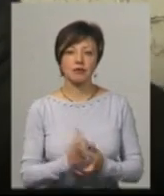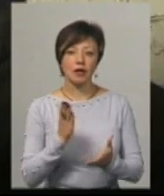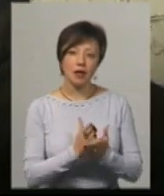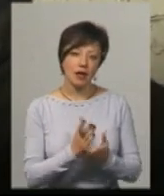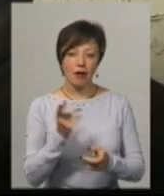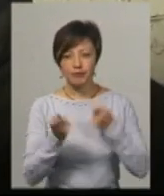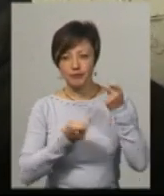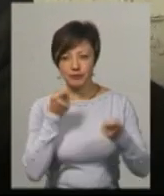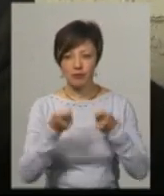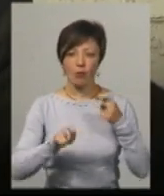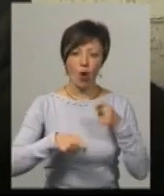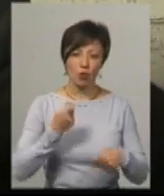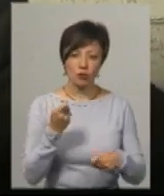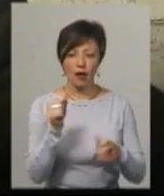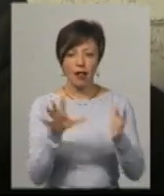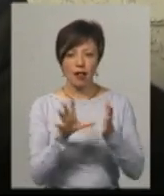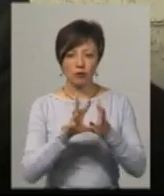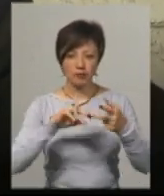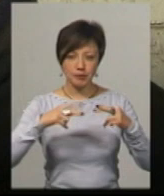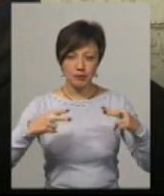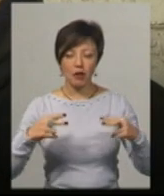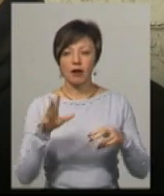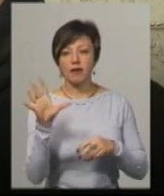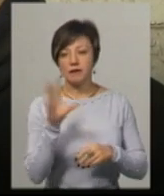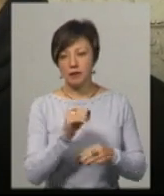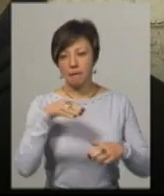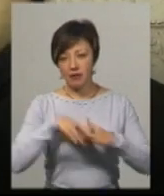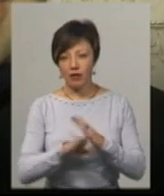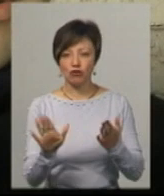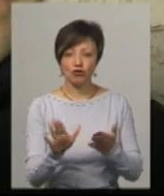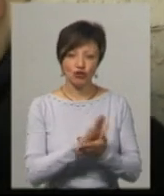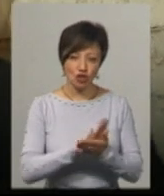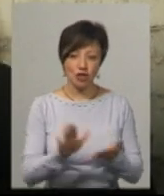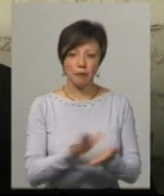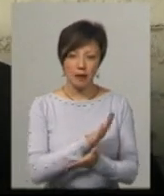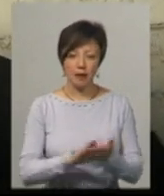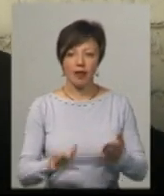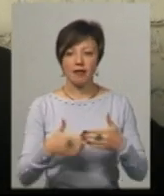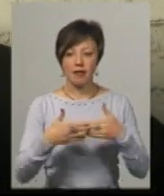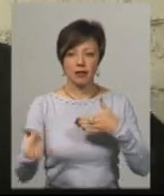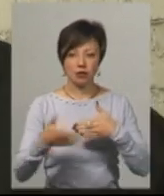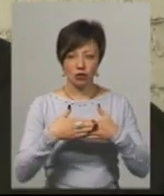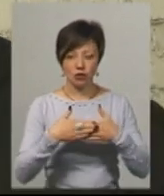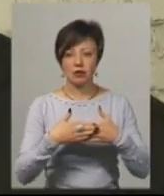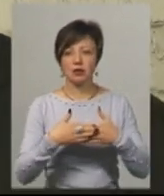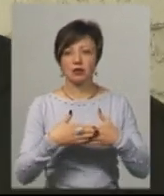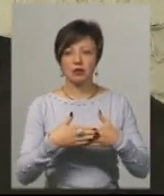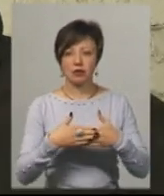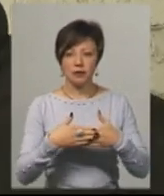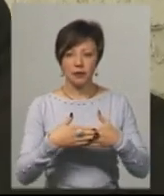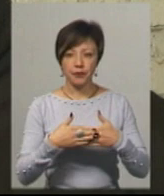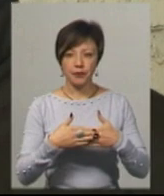електромережі, скрутки, а так в цілому підвал чистий, прибраний, двері зачинені, приємки зачинені,